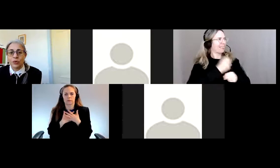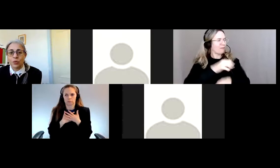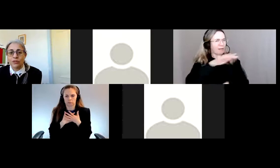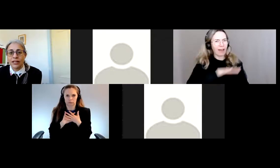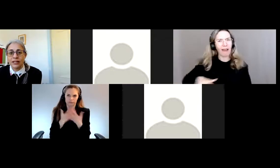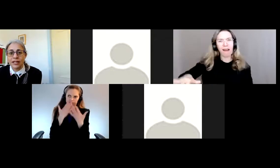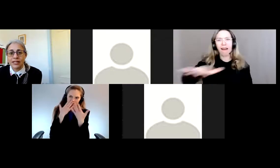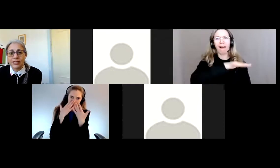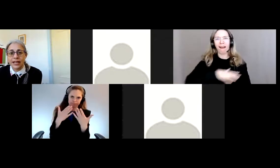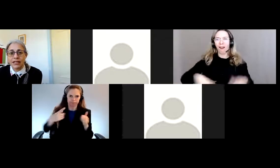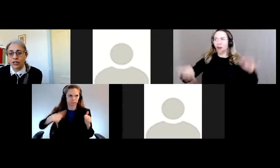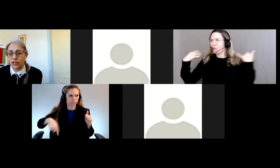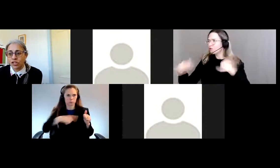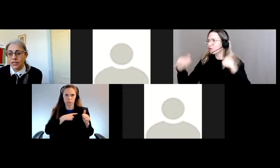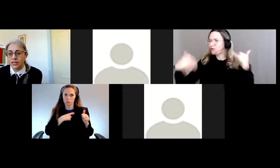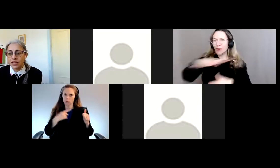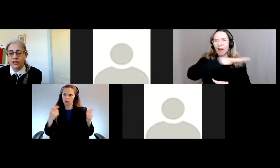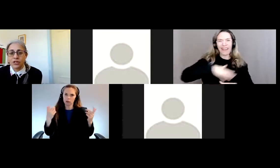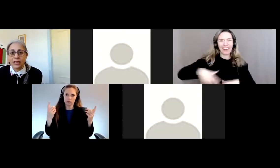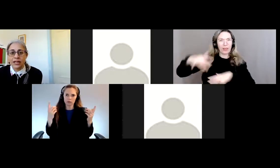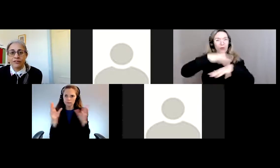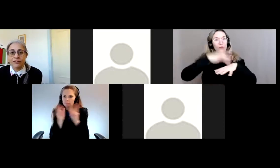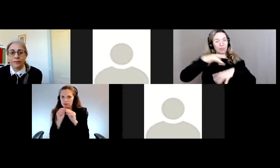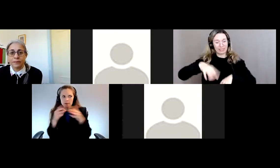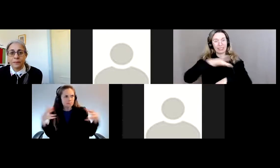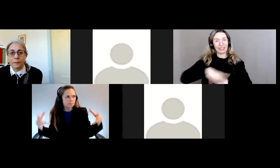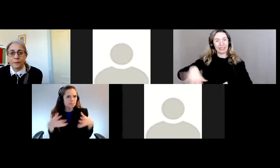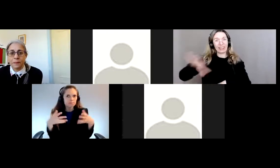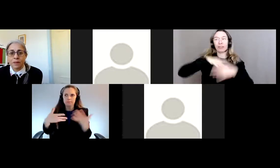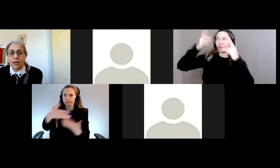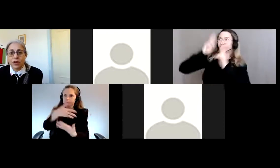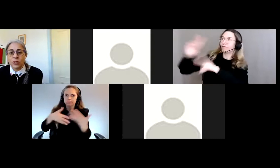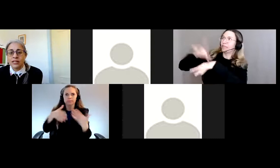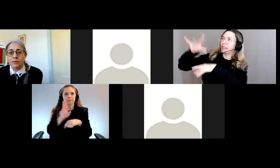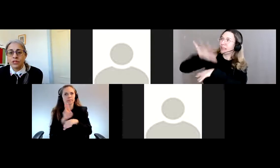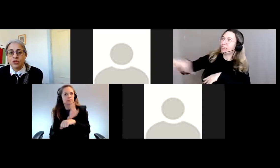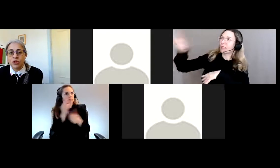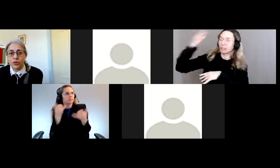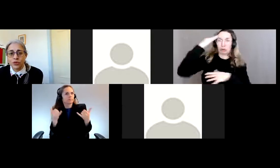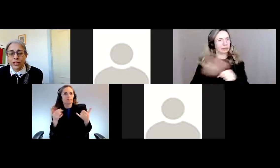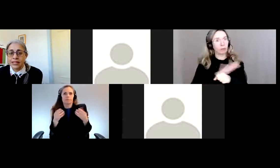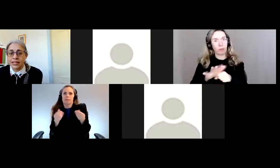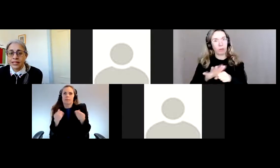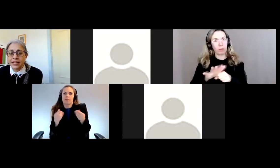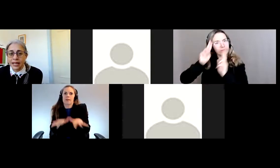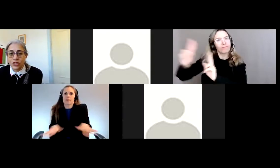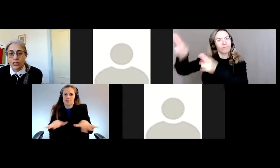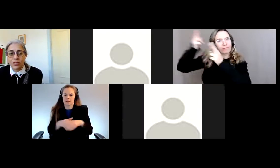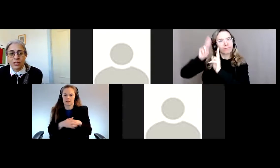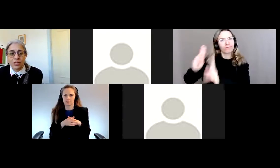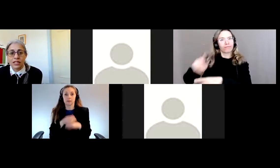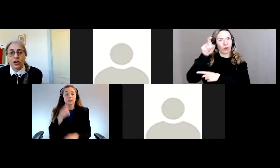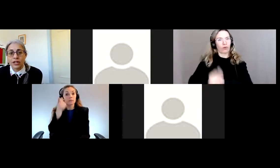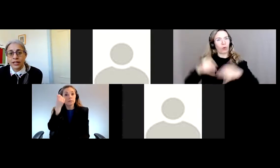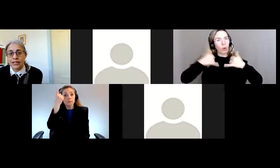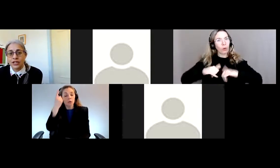de jouer sur ces terres. Nous reconnaissons que les reconnaissances territoriales sont insuffisantes. Nous devons